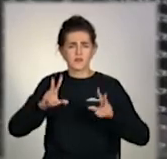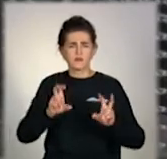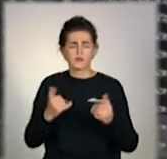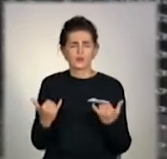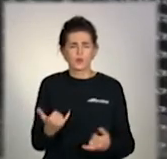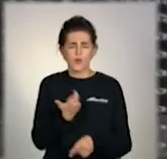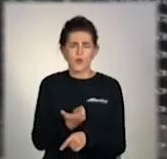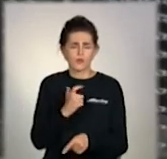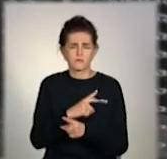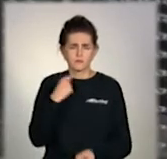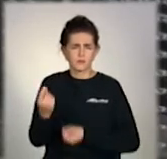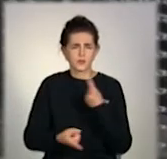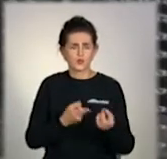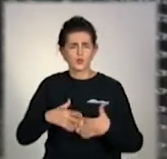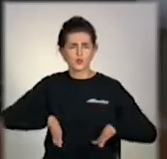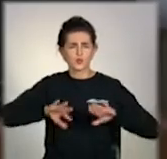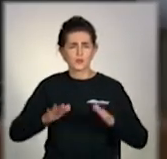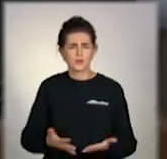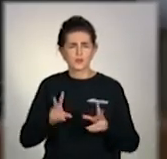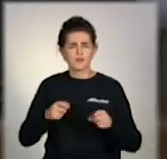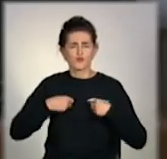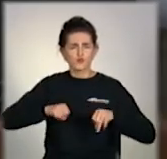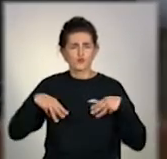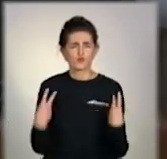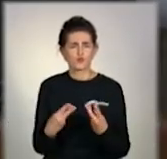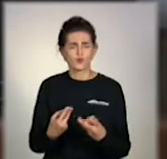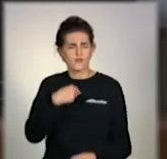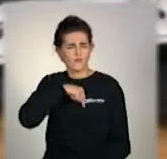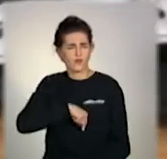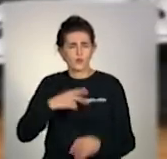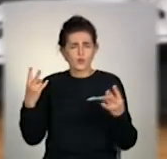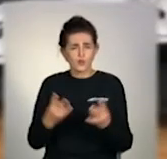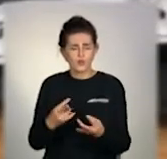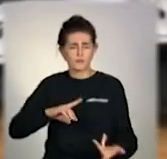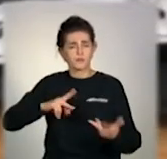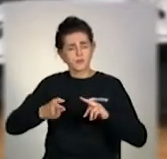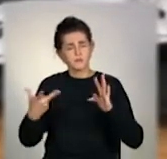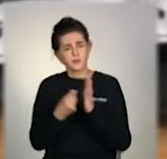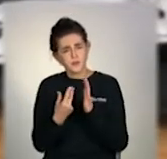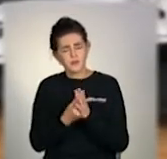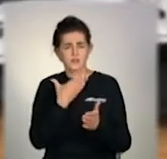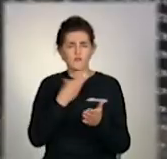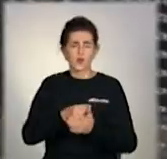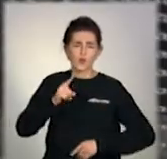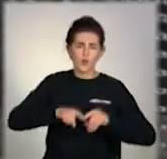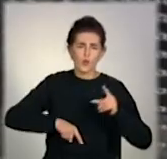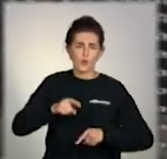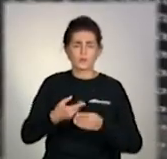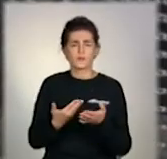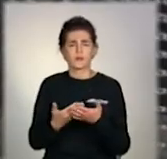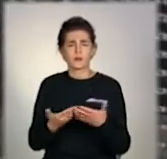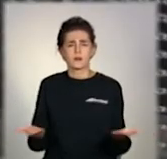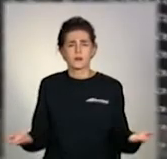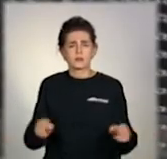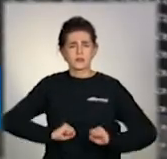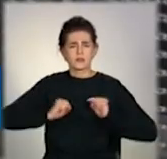всталості у нас, у медиків. Синдром вигорання. Вместо того, щоб перевіватися, перевівати своїх родних, вони